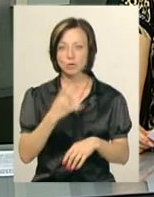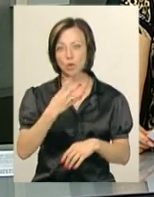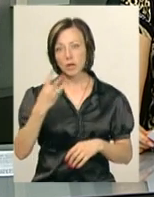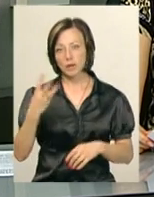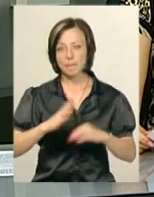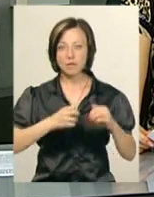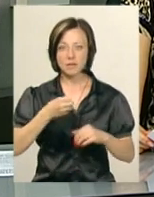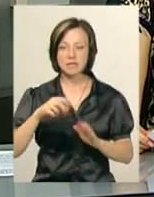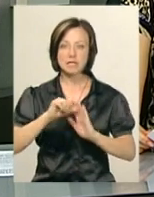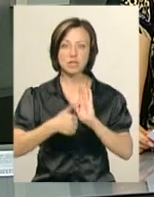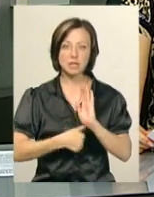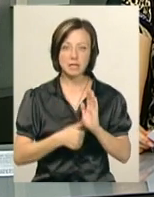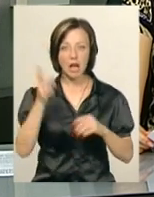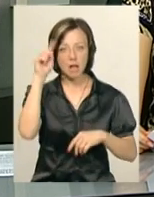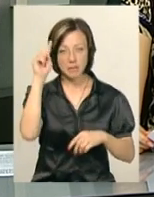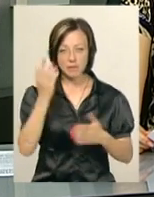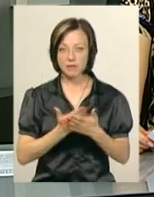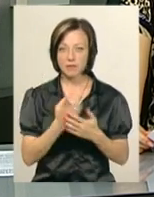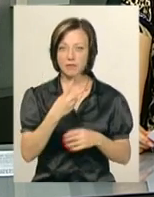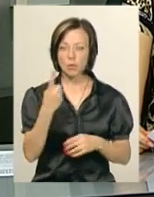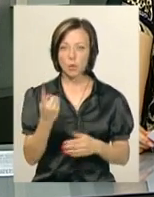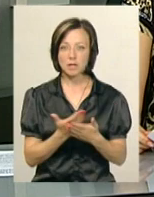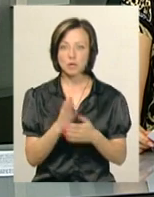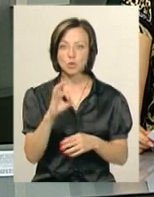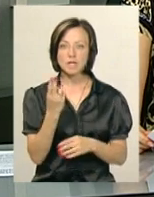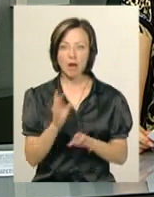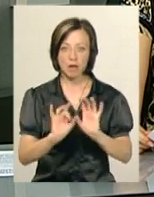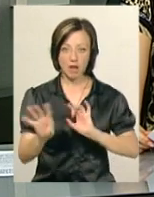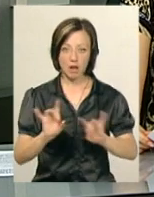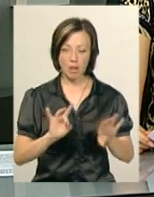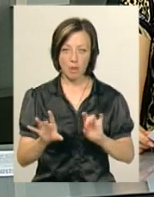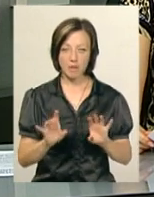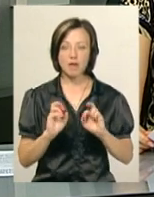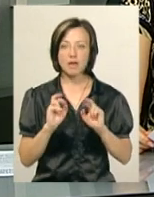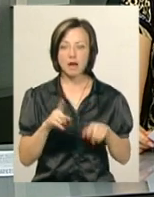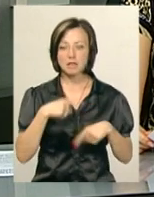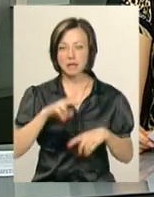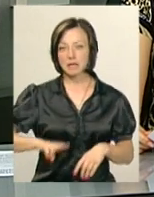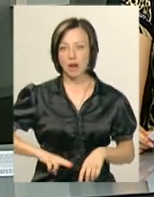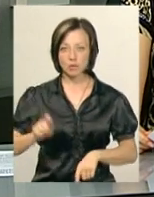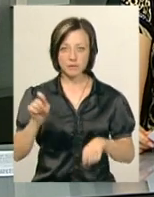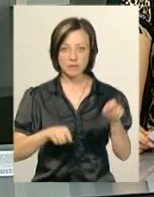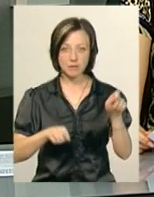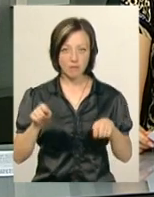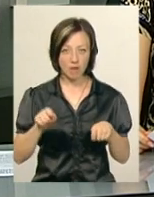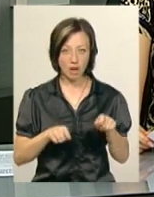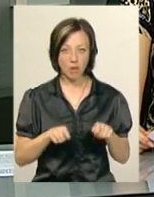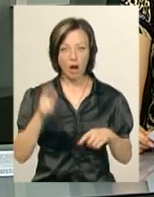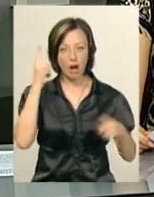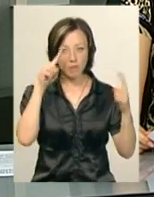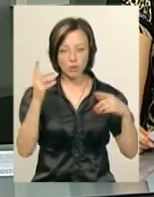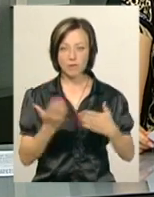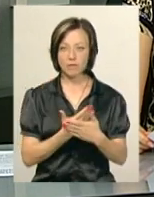професійних, 16 анімаційних фільмів та 21 ролик соціальної реклами. Як зазначив директор фестивалю Андрій Заяць, автори